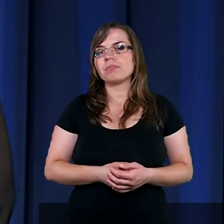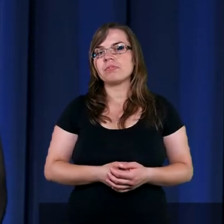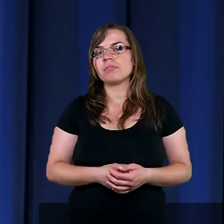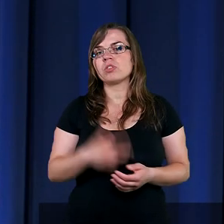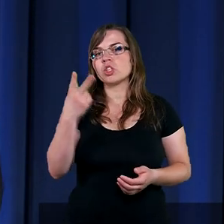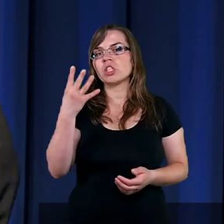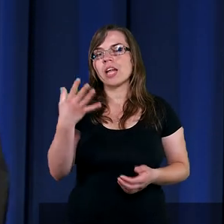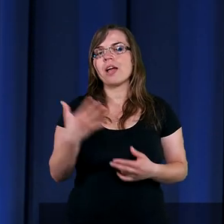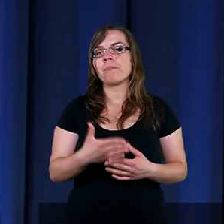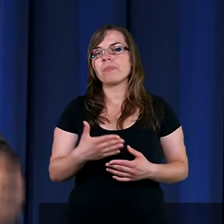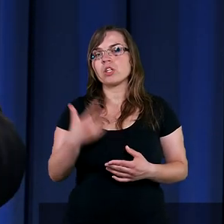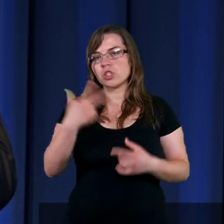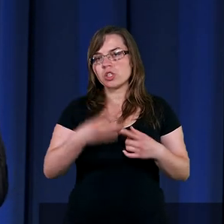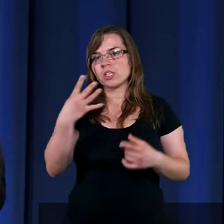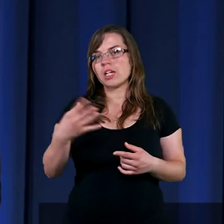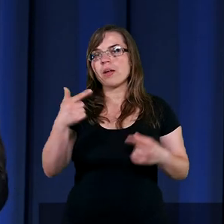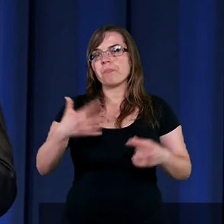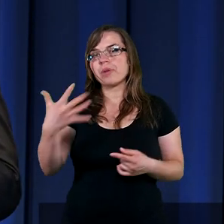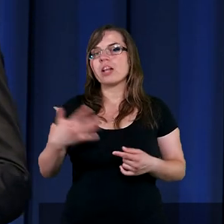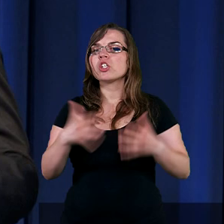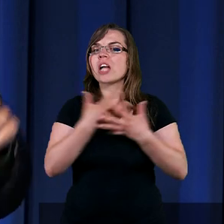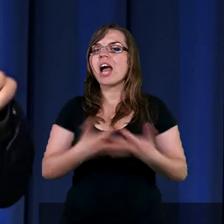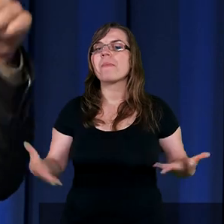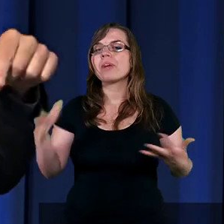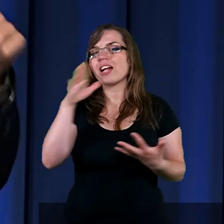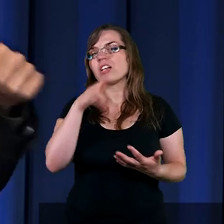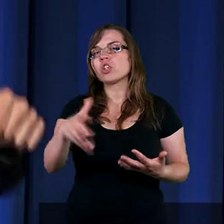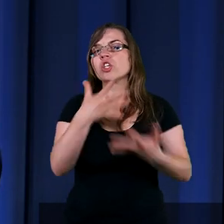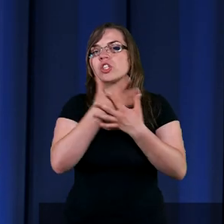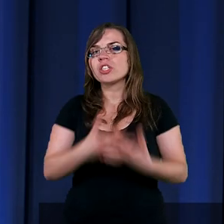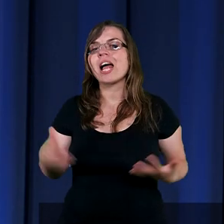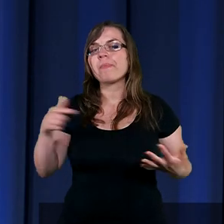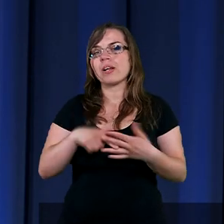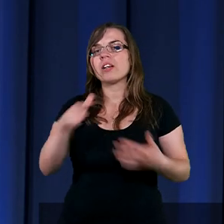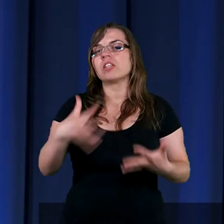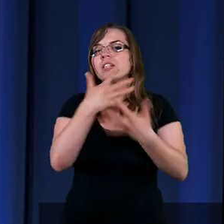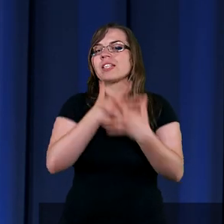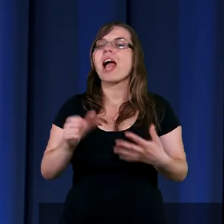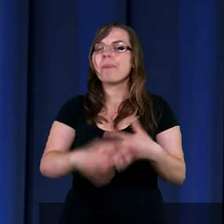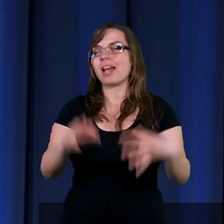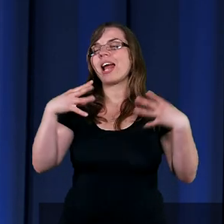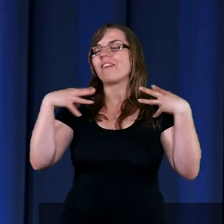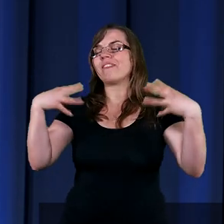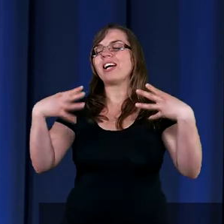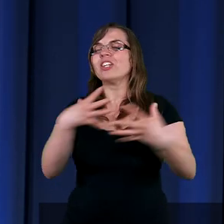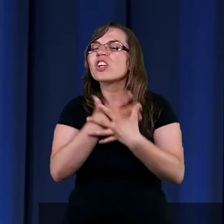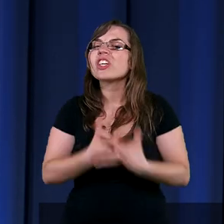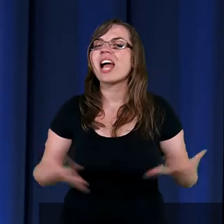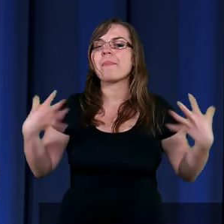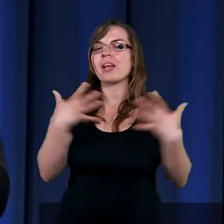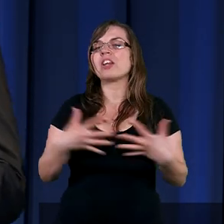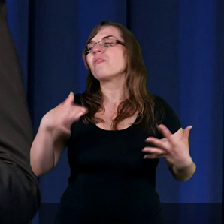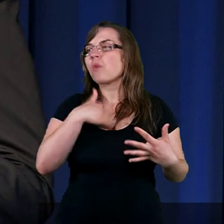34, 5. Ziemia Izraela. To jest ich ziemia. Ziemia jest tak ważna. Wcześniej to w polskiej